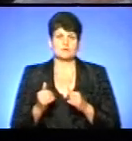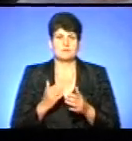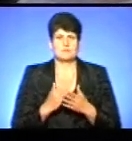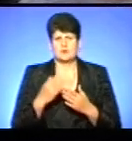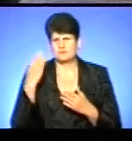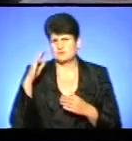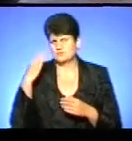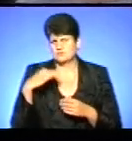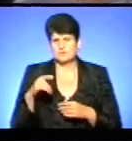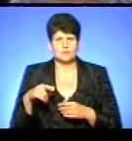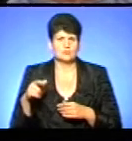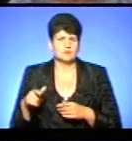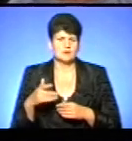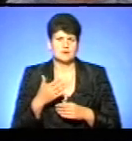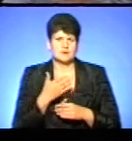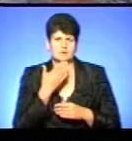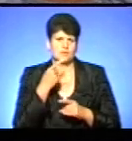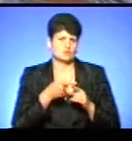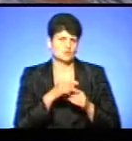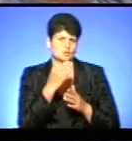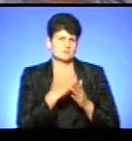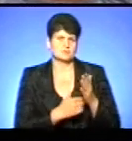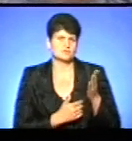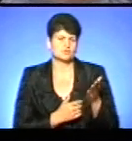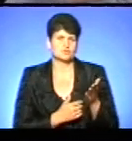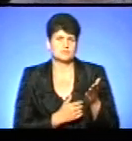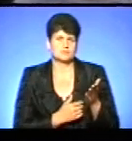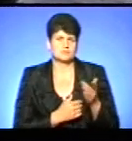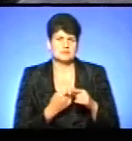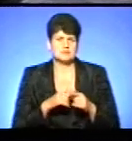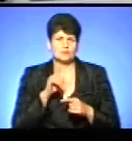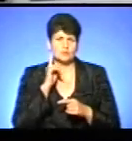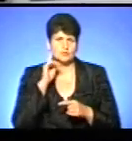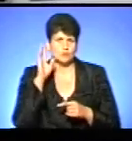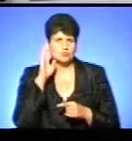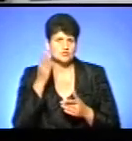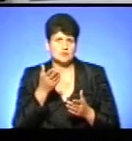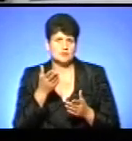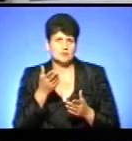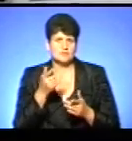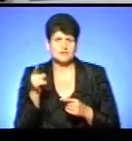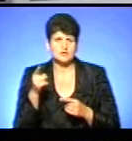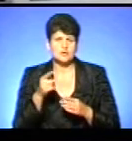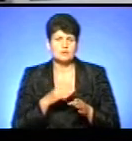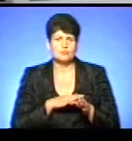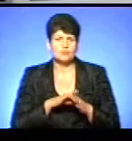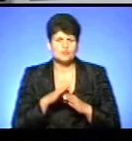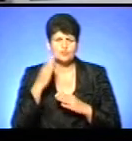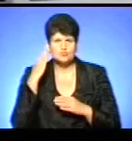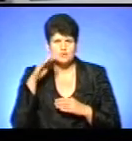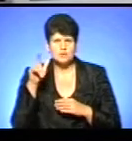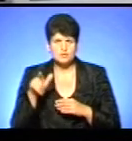зовсім постороння людина, яка не фігурує у цьому списку. Це молодий хлопчина. Справа в тому, що він зовсім постороння людина до